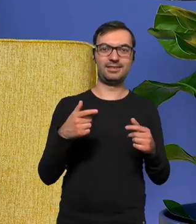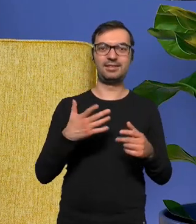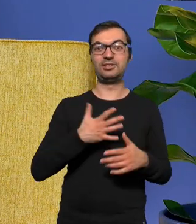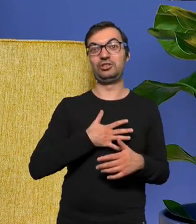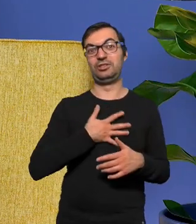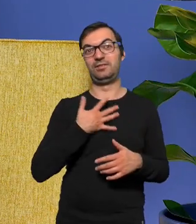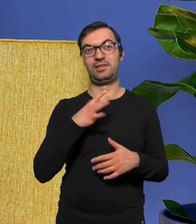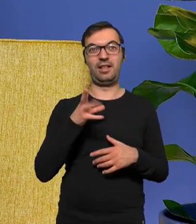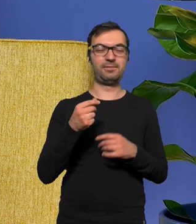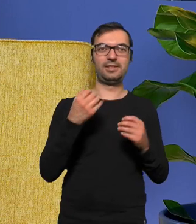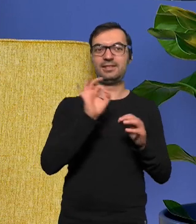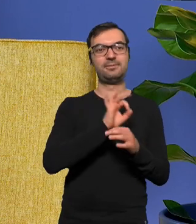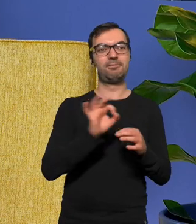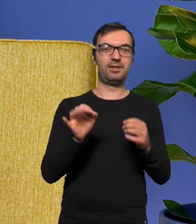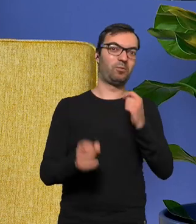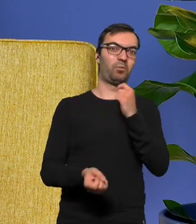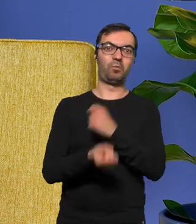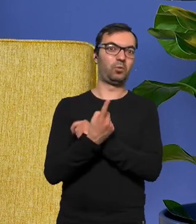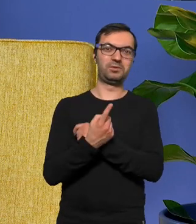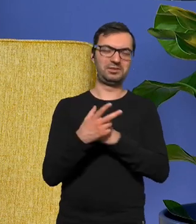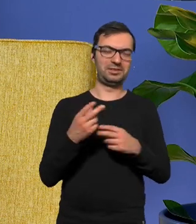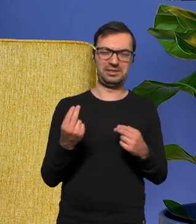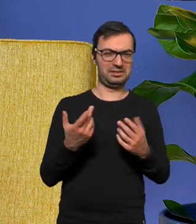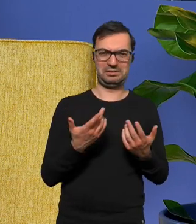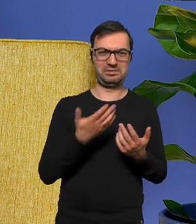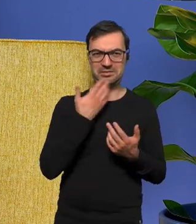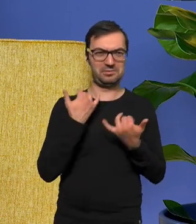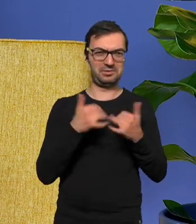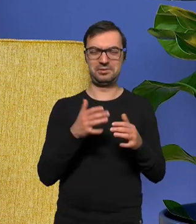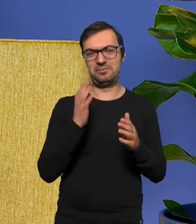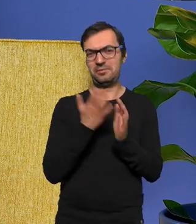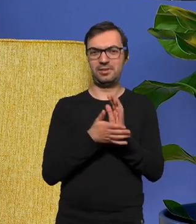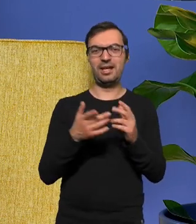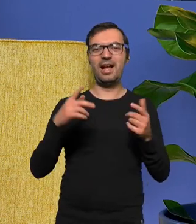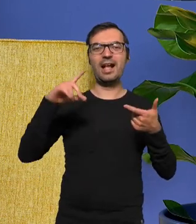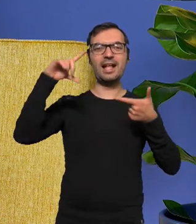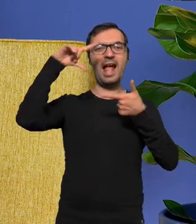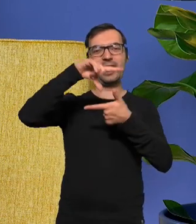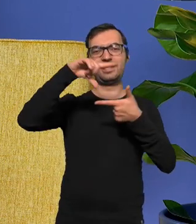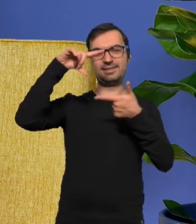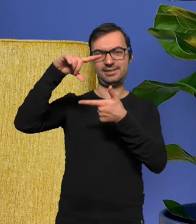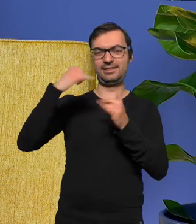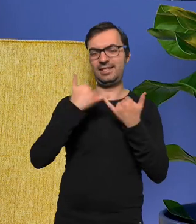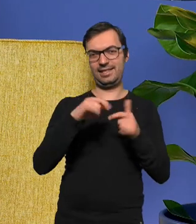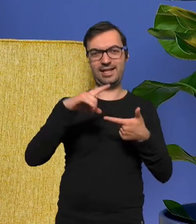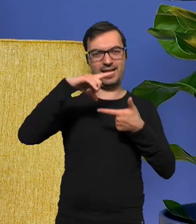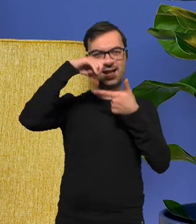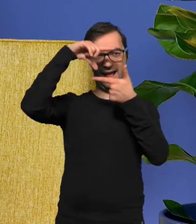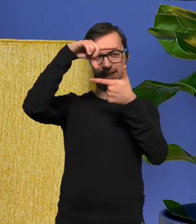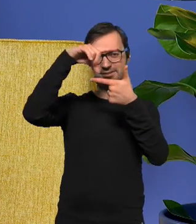ani dziwne ani specjalnie inne od każdego po prostu kadry zmieniają się i może